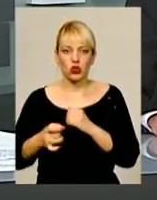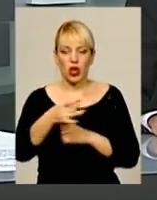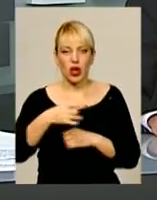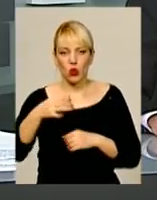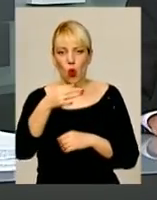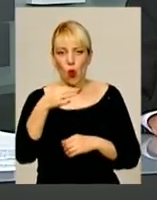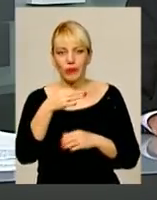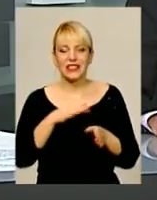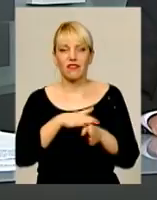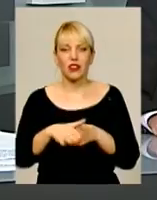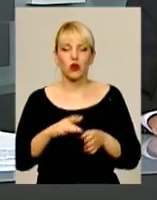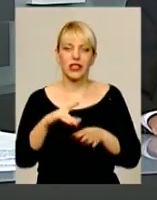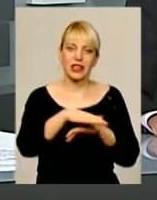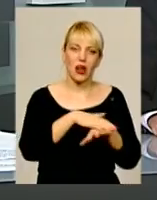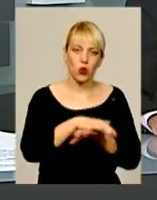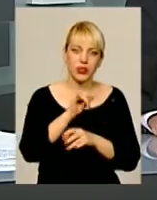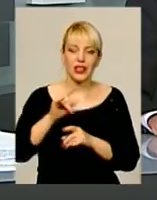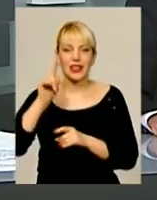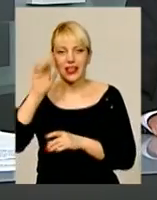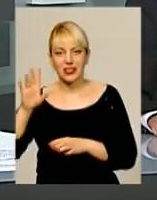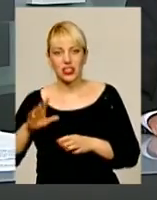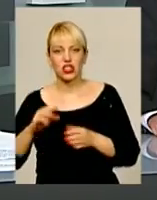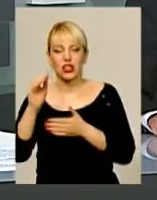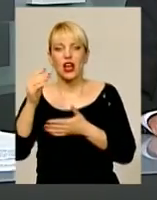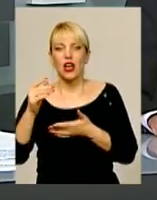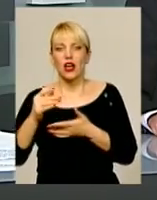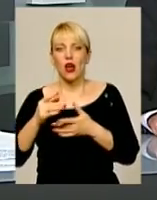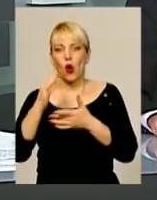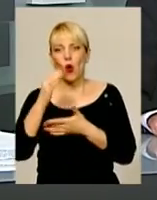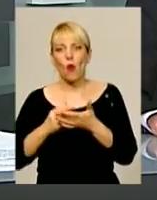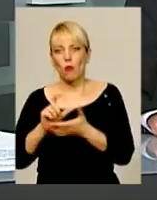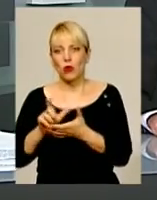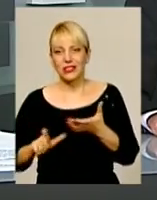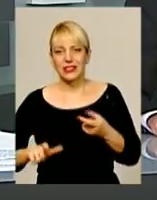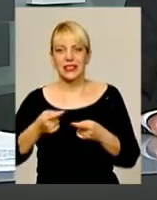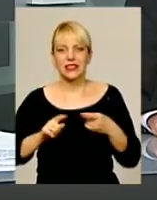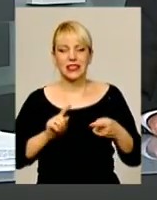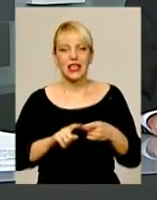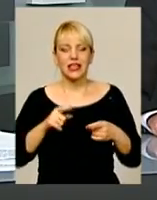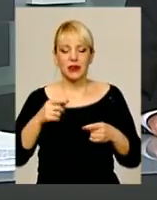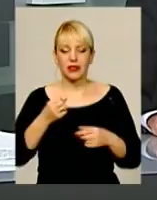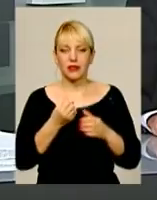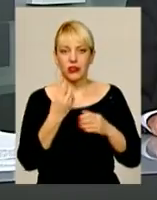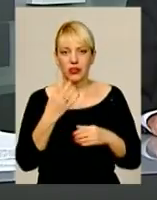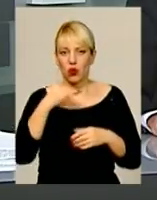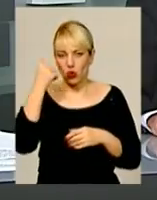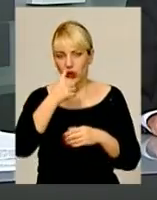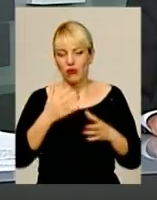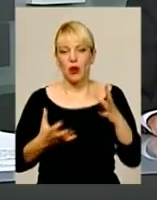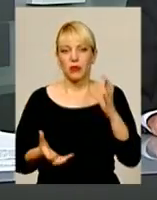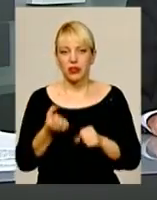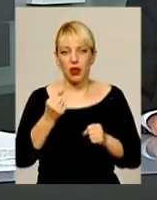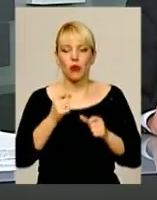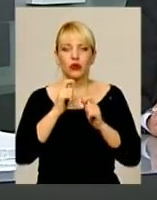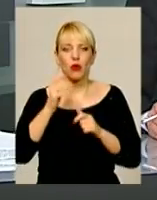області виконували як народні, так і класичні композиції. Протягом 15 років фестиваль не лише підтримує обдаровану молодь,